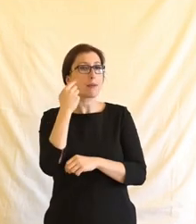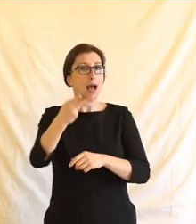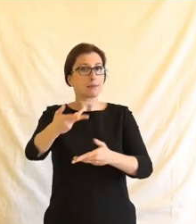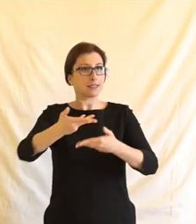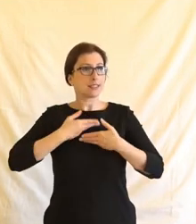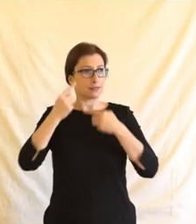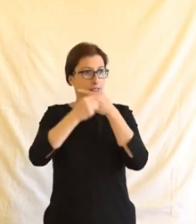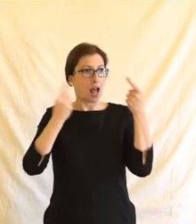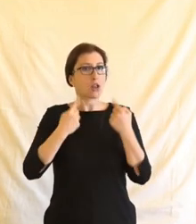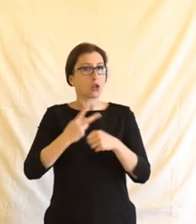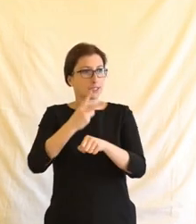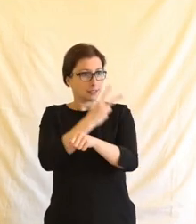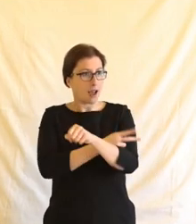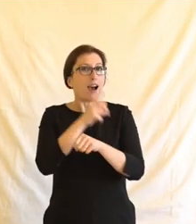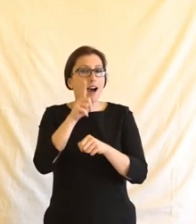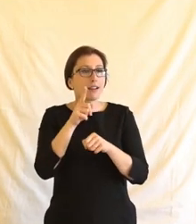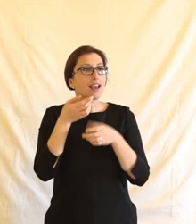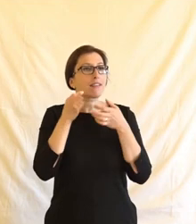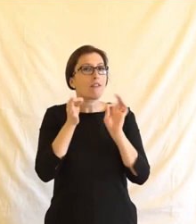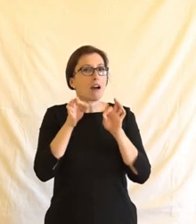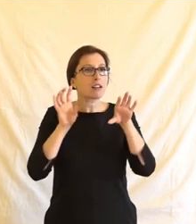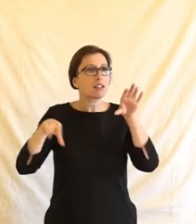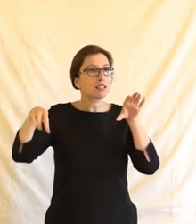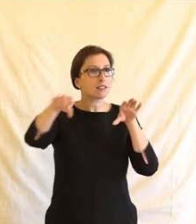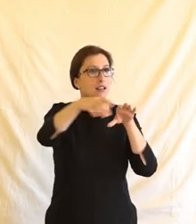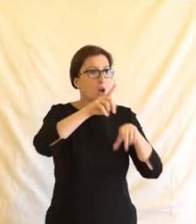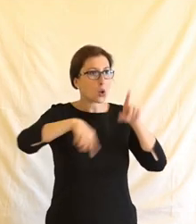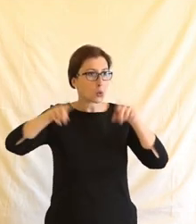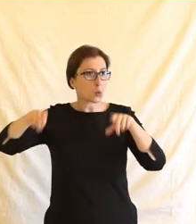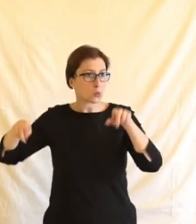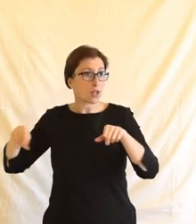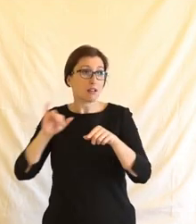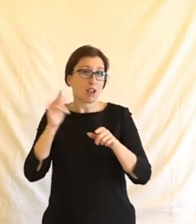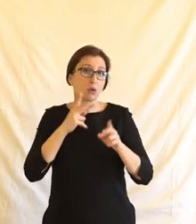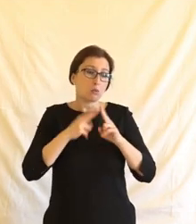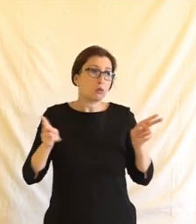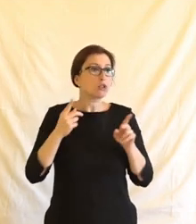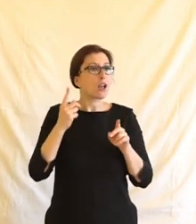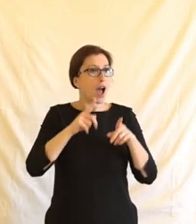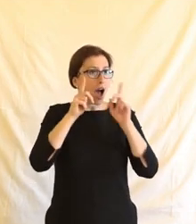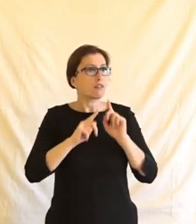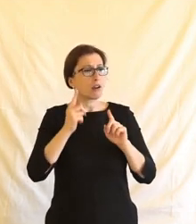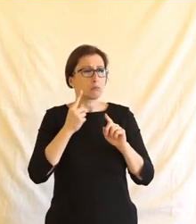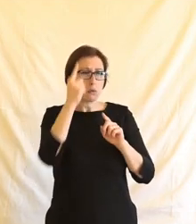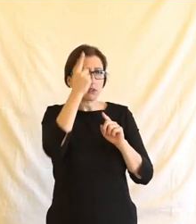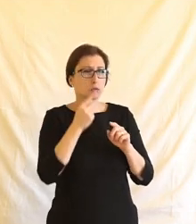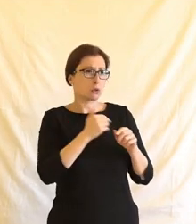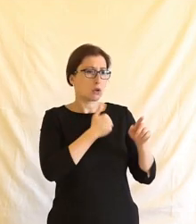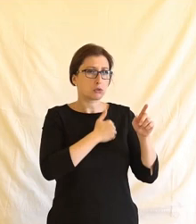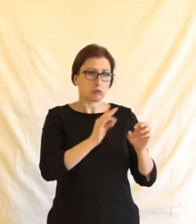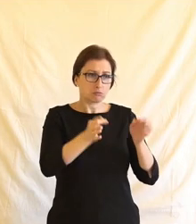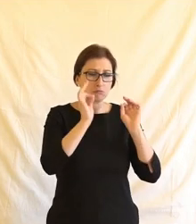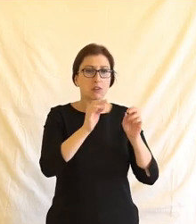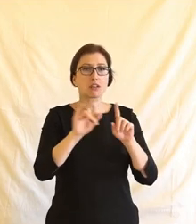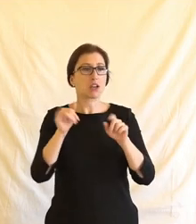vzdělání od státu v nějakém rozsahu, ale samozřejmě někdo, hold si může dovolit studovat na Harvardu, někdo si to dovolit nemůže a